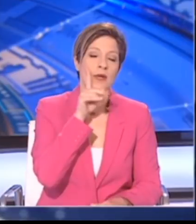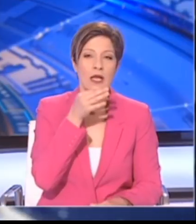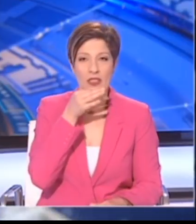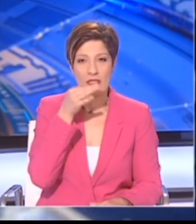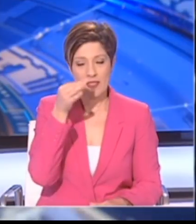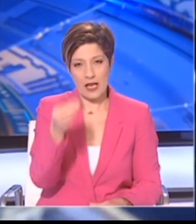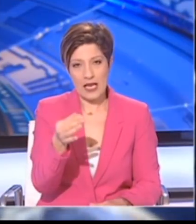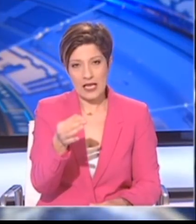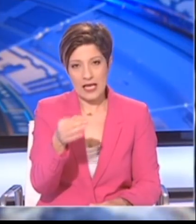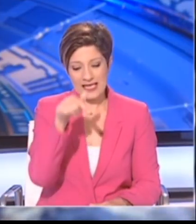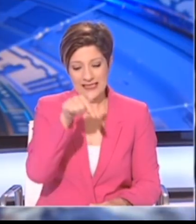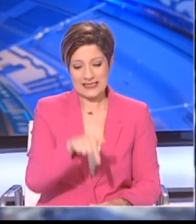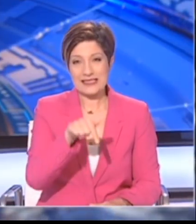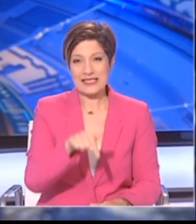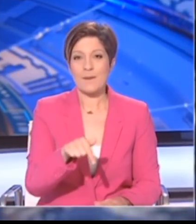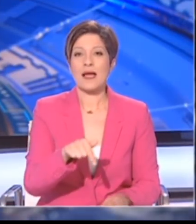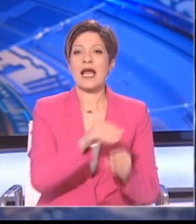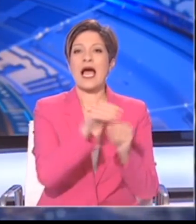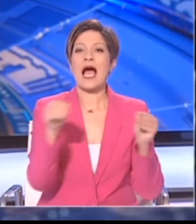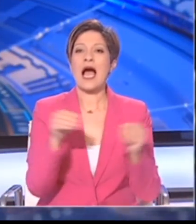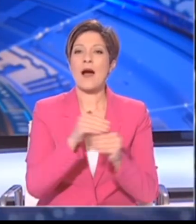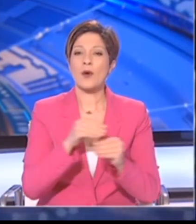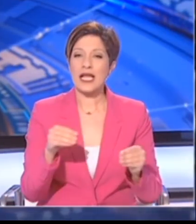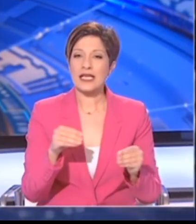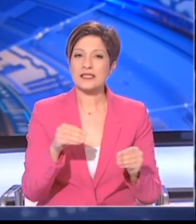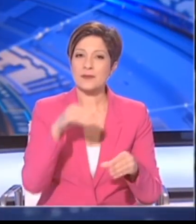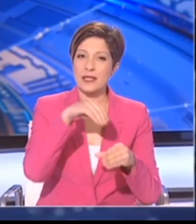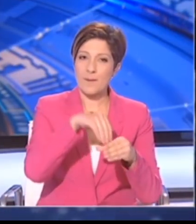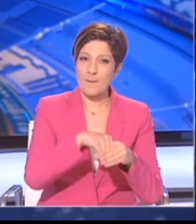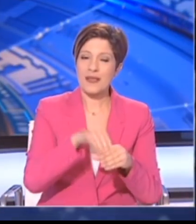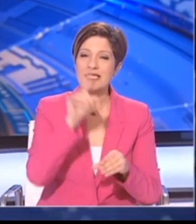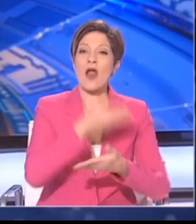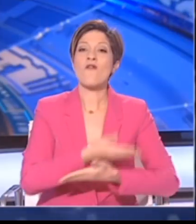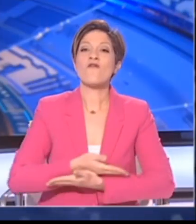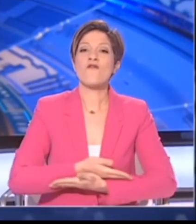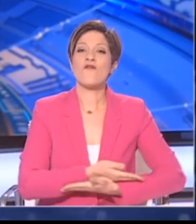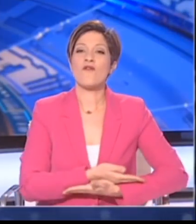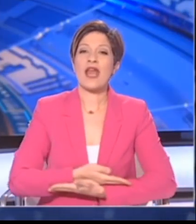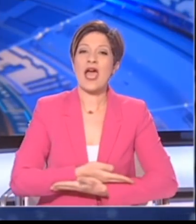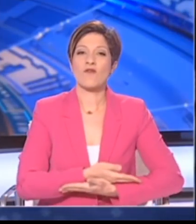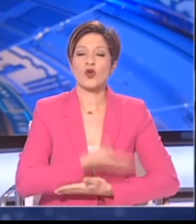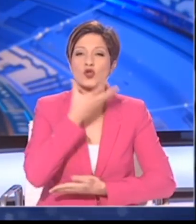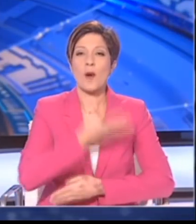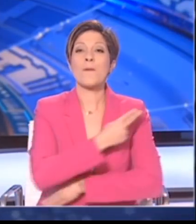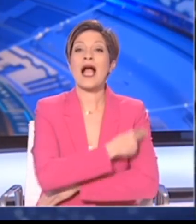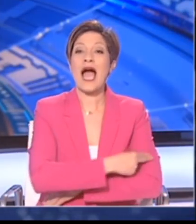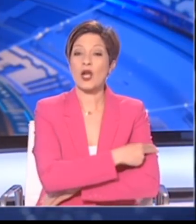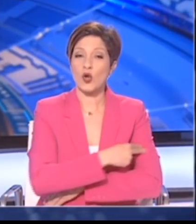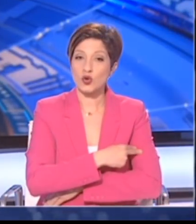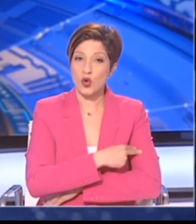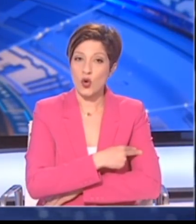αναφέρω ότι στα σημερινά θετικά αποτελέσματα περιλαμβάνεται και ένα βρέφος από το Μακάριο Νοσοκομείο.